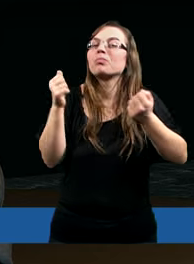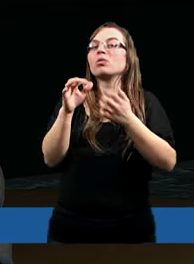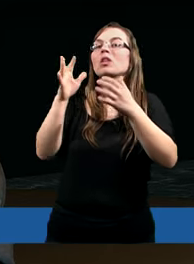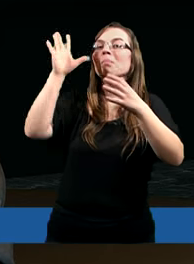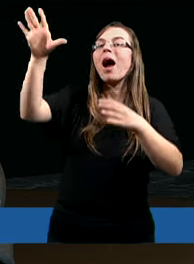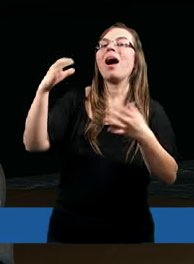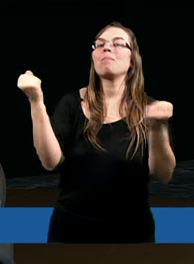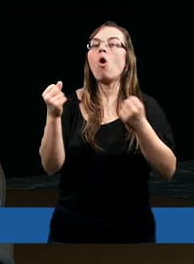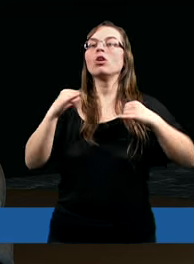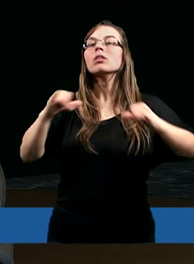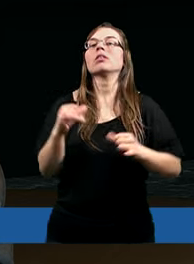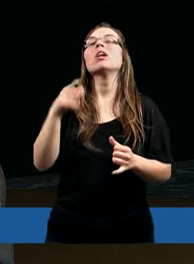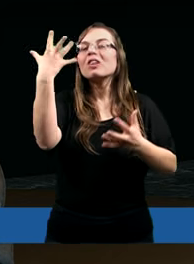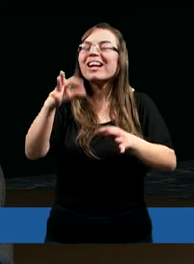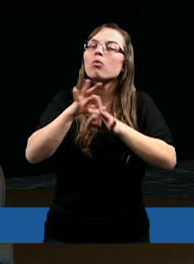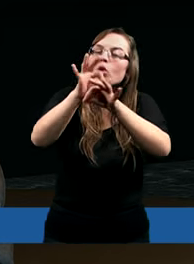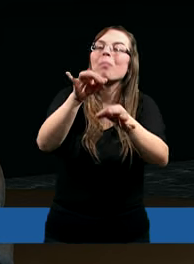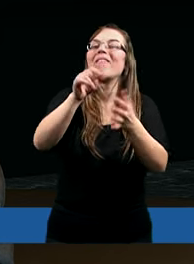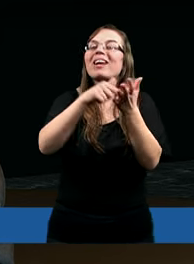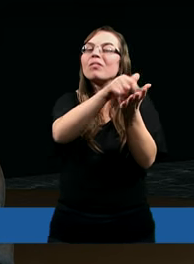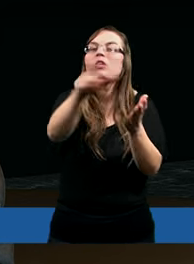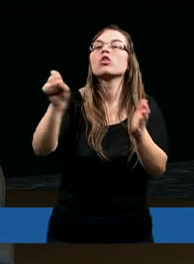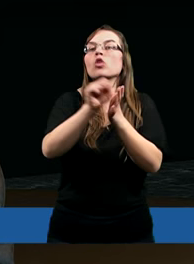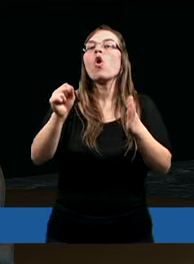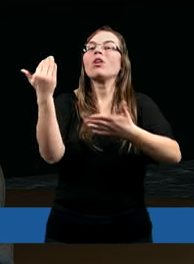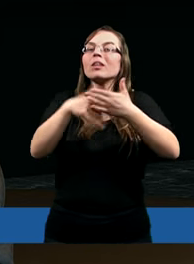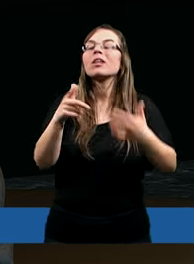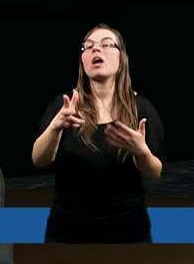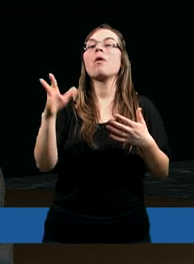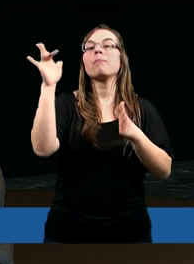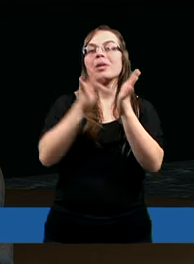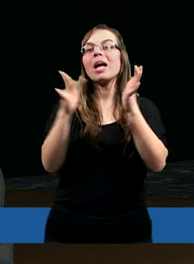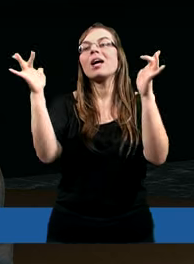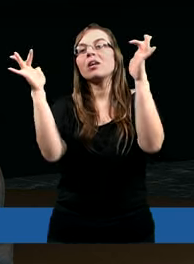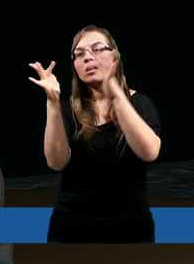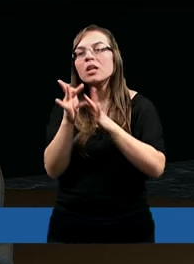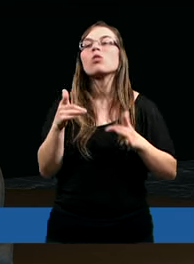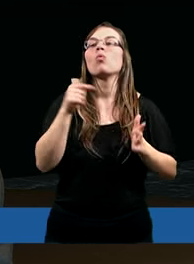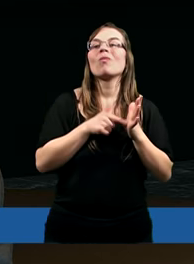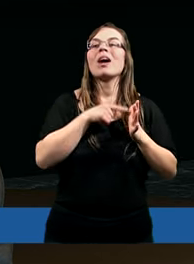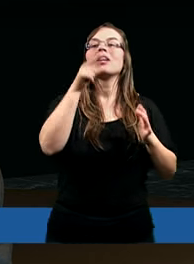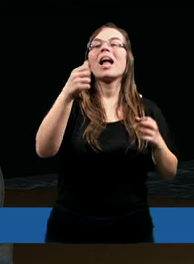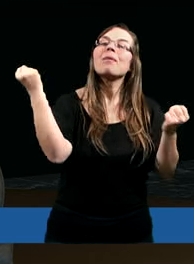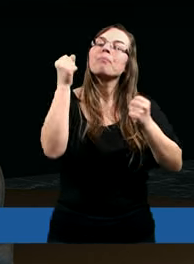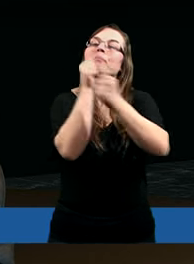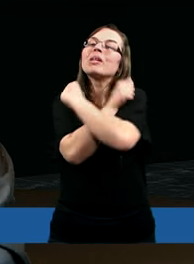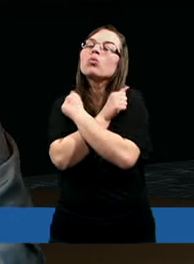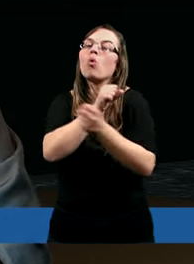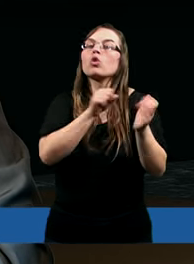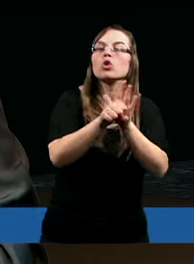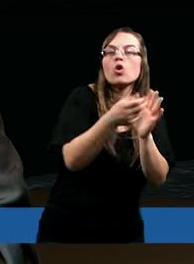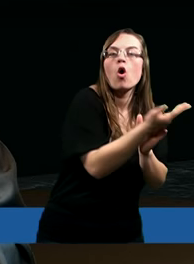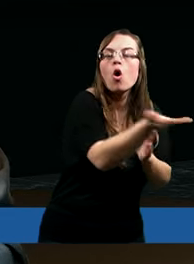skusić i chciał, żeby doprowadzić do grzechu. Ale Pan Jezus, nie dlaczego, dla Niego była ważniejsza miłość ludzi.